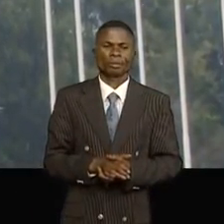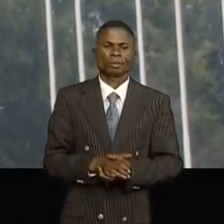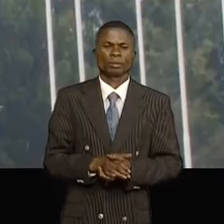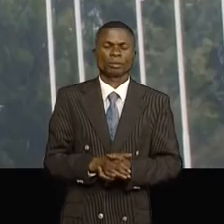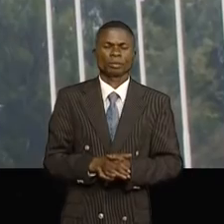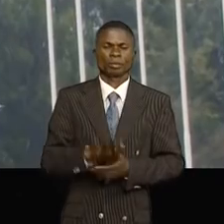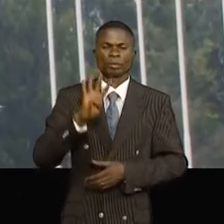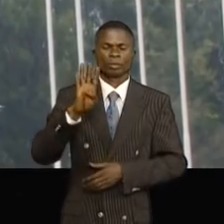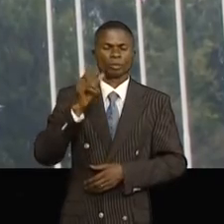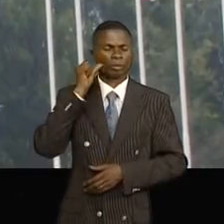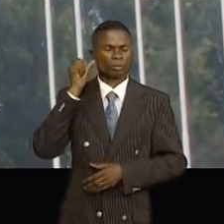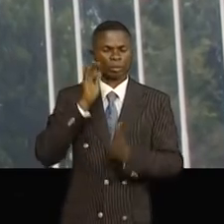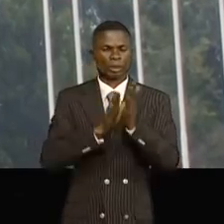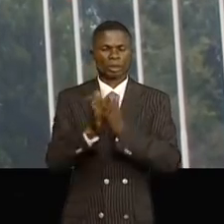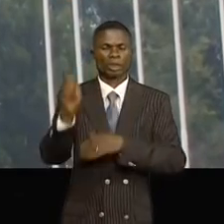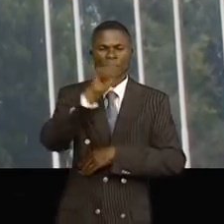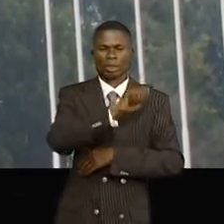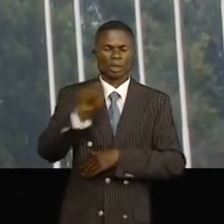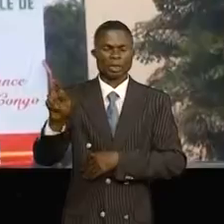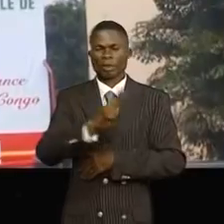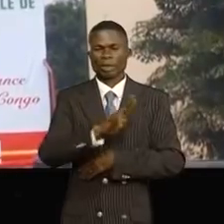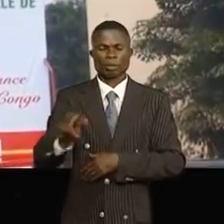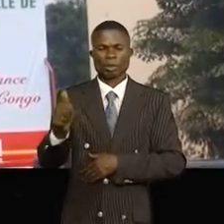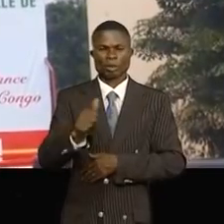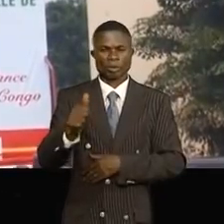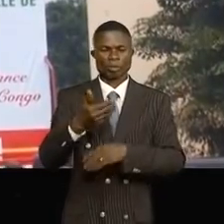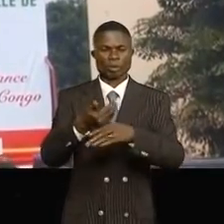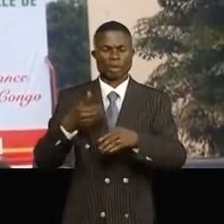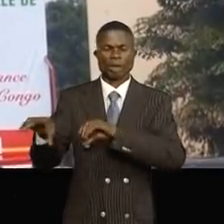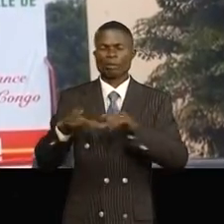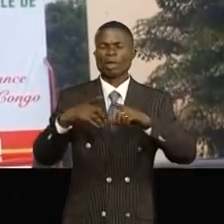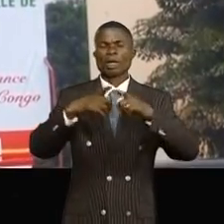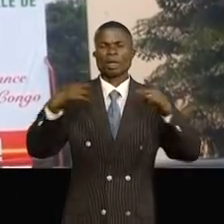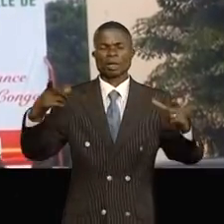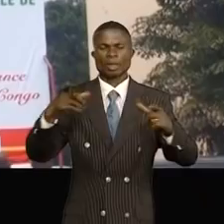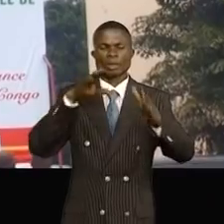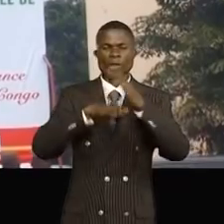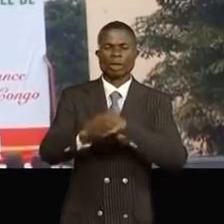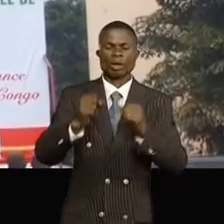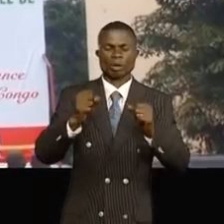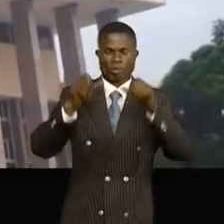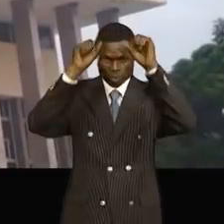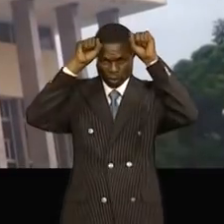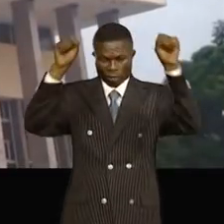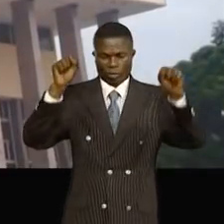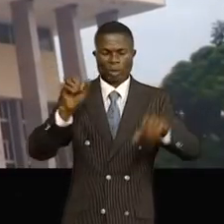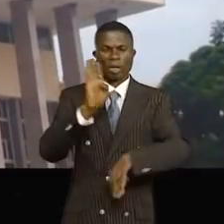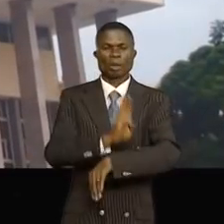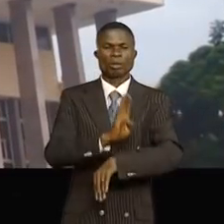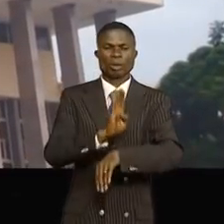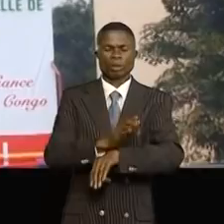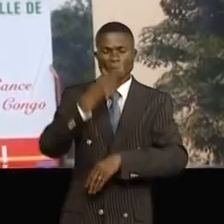Ce jeudi 15 avril 2021, à la veille de la grande cérémonie d'investiture du président de la République du Congo,